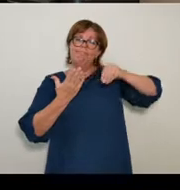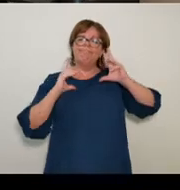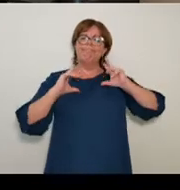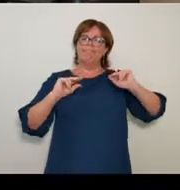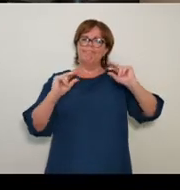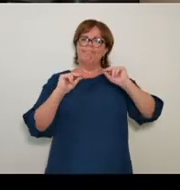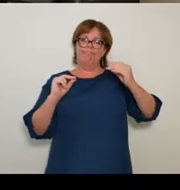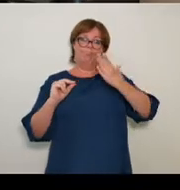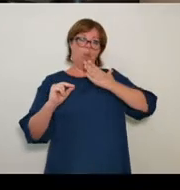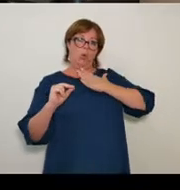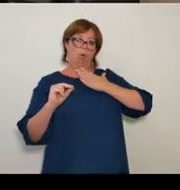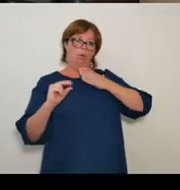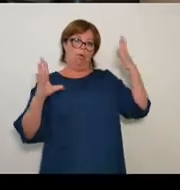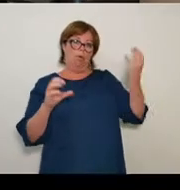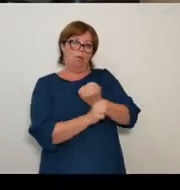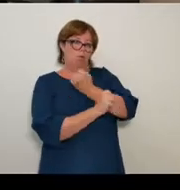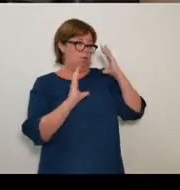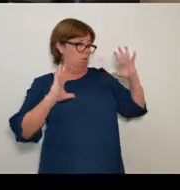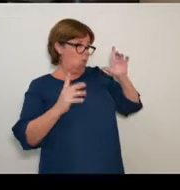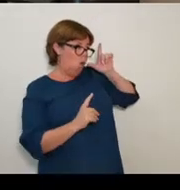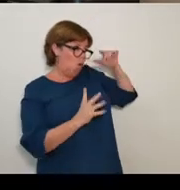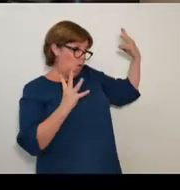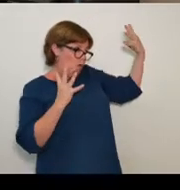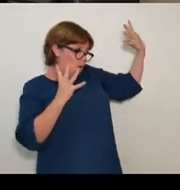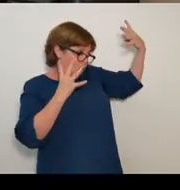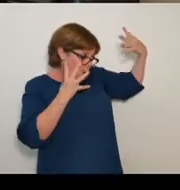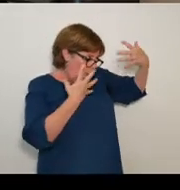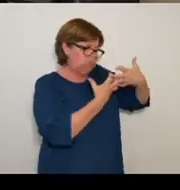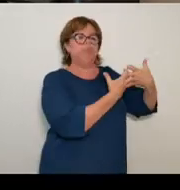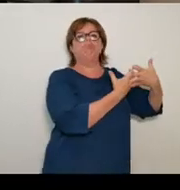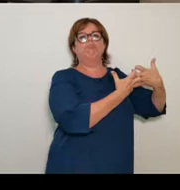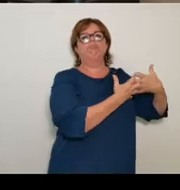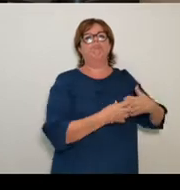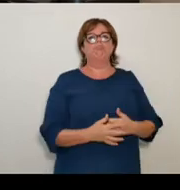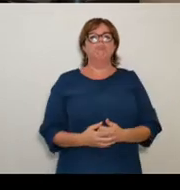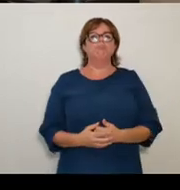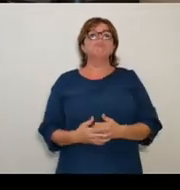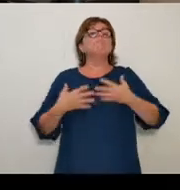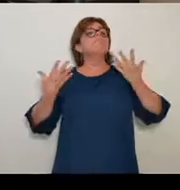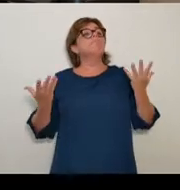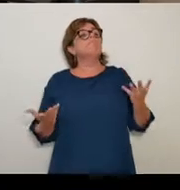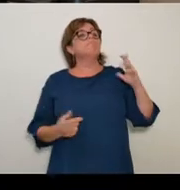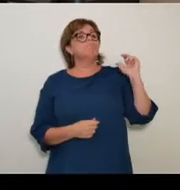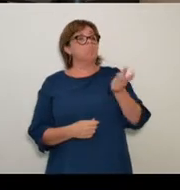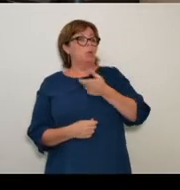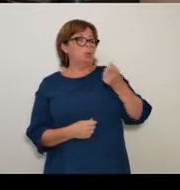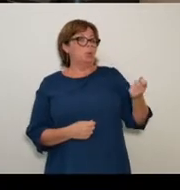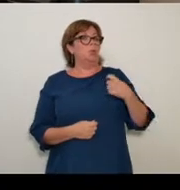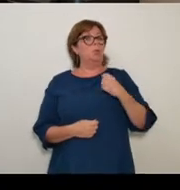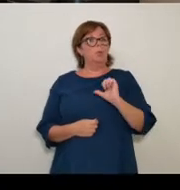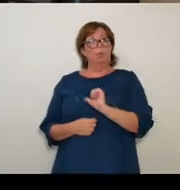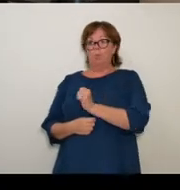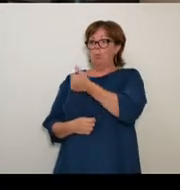'auront permis de persister dans une telle rencontre langagière. Alors, il y a bien sûr